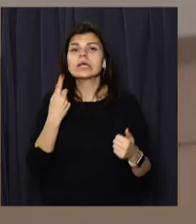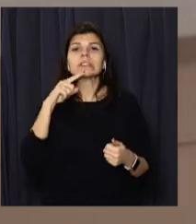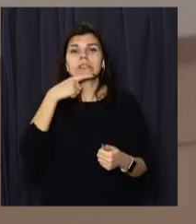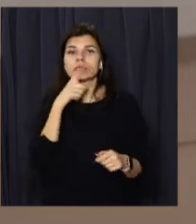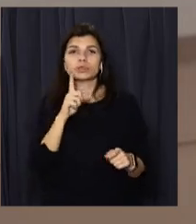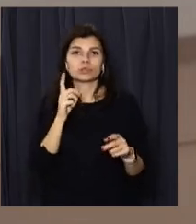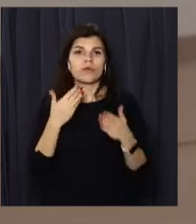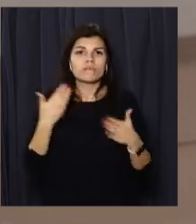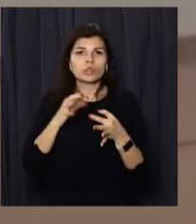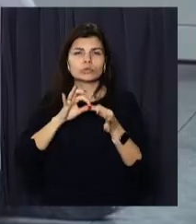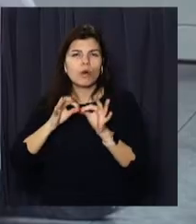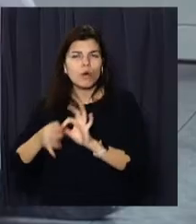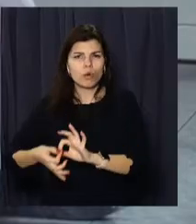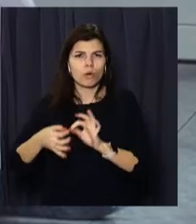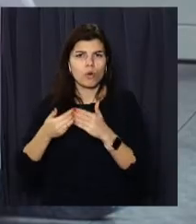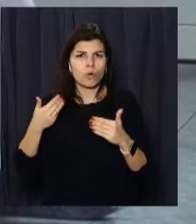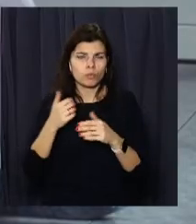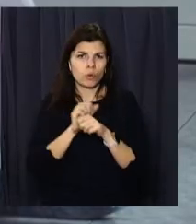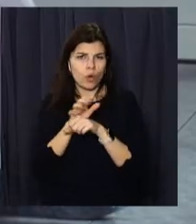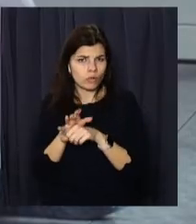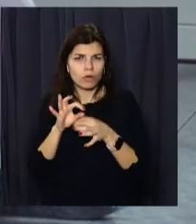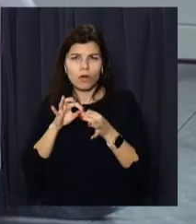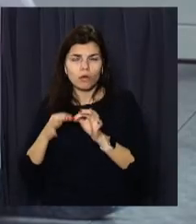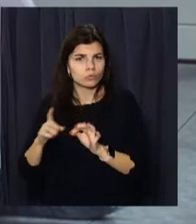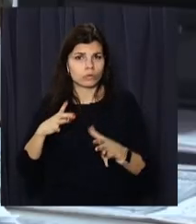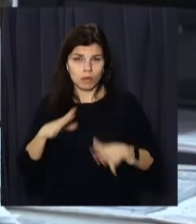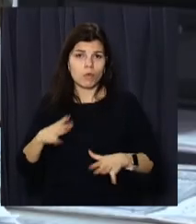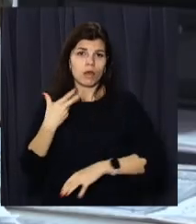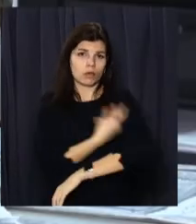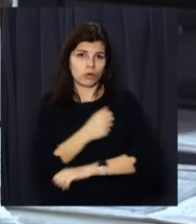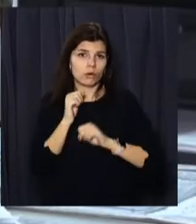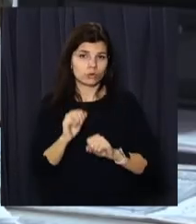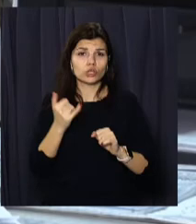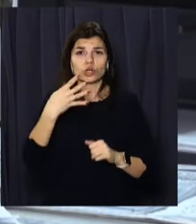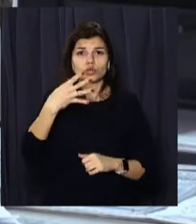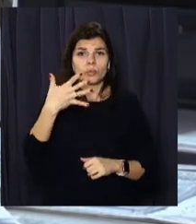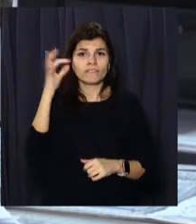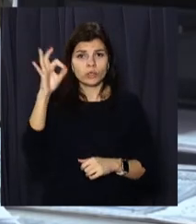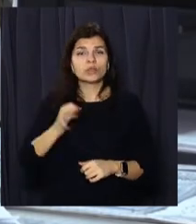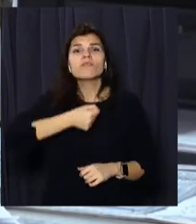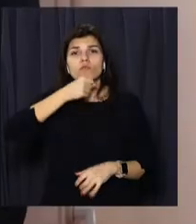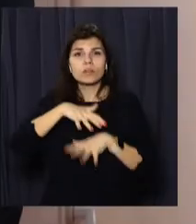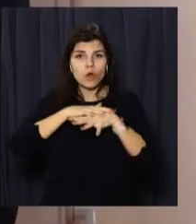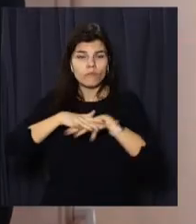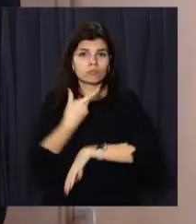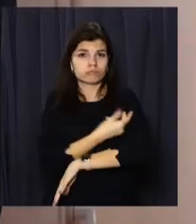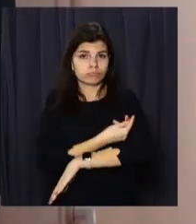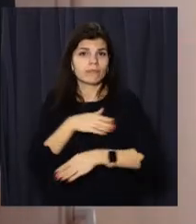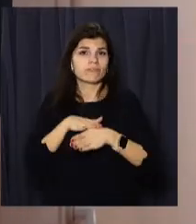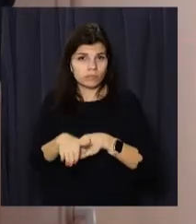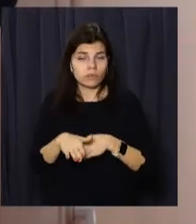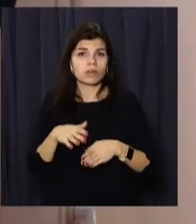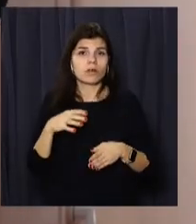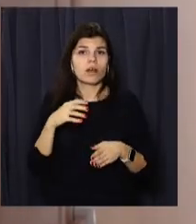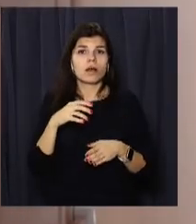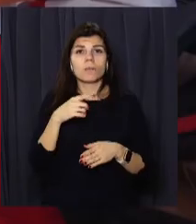що обезпечить від важкого перебігу недуги – щеплення. Зараз в області вакциновано 45% дорослого населення, а бустерну